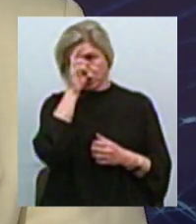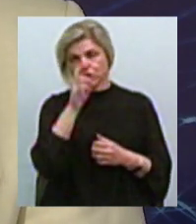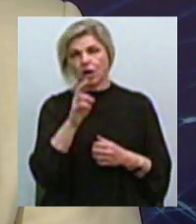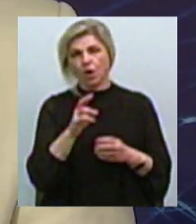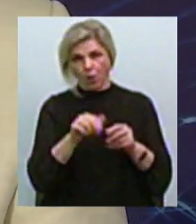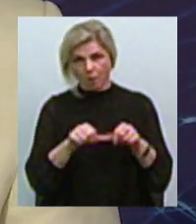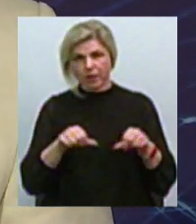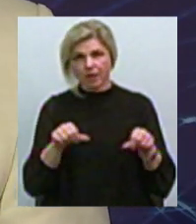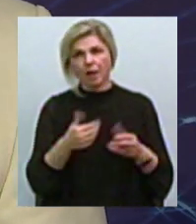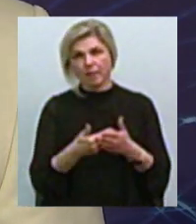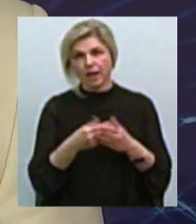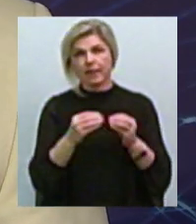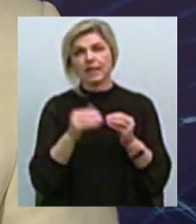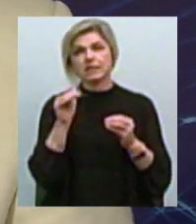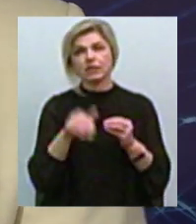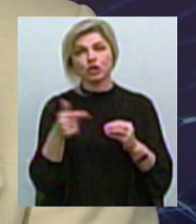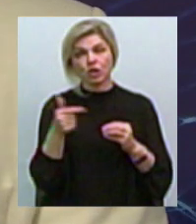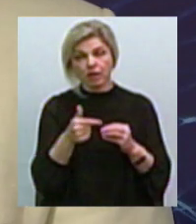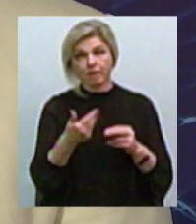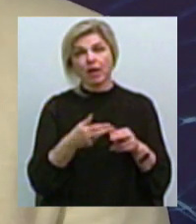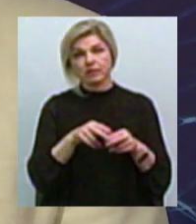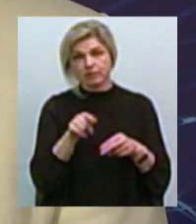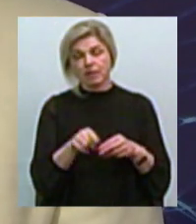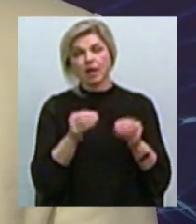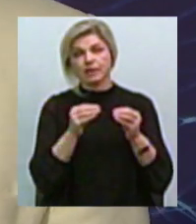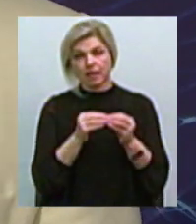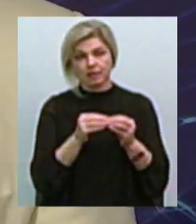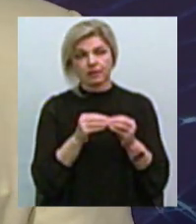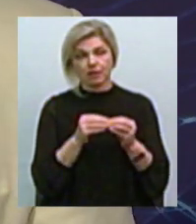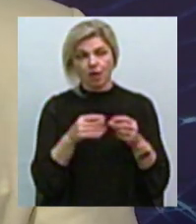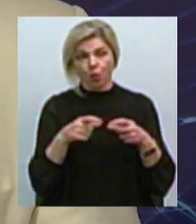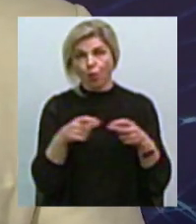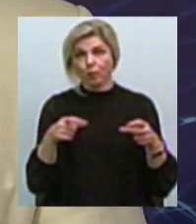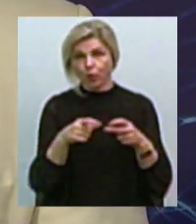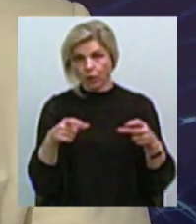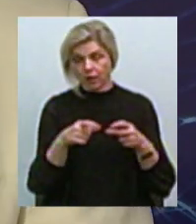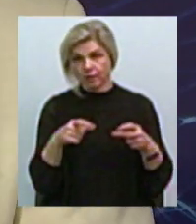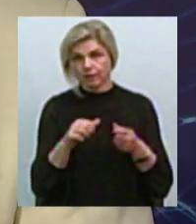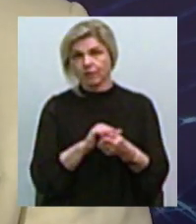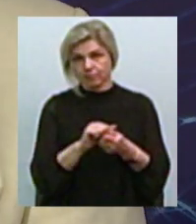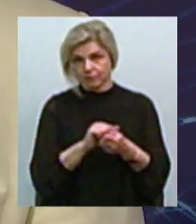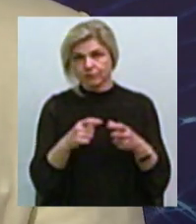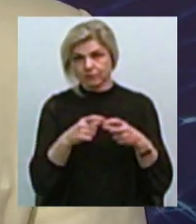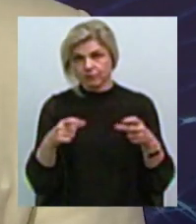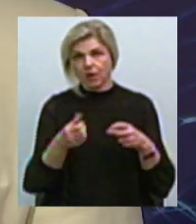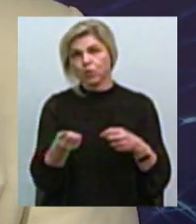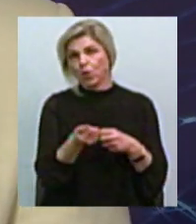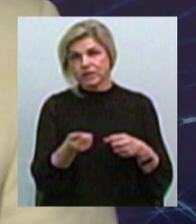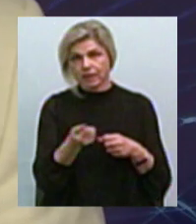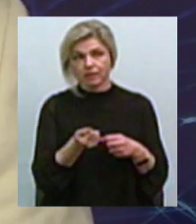близько 10 тисяч гривень, то це фактично 10 купюр паперових, які і носити